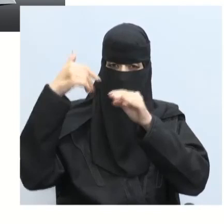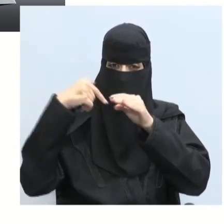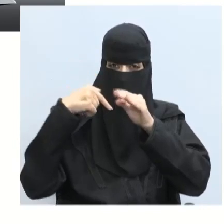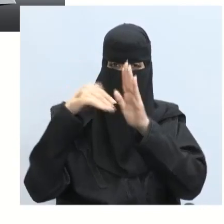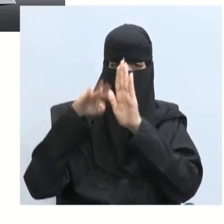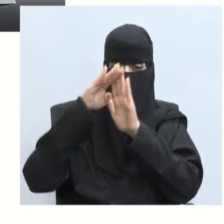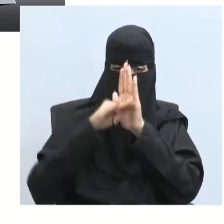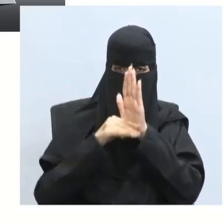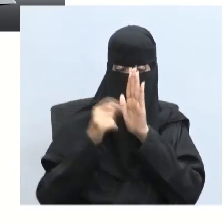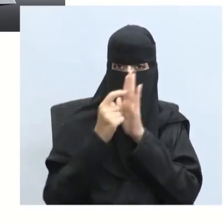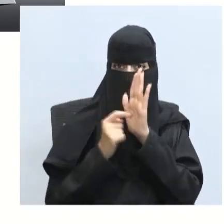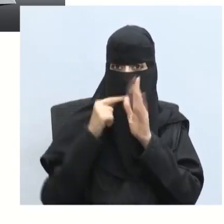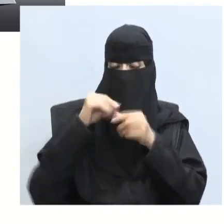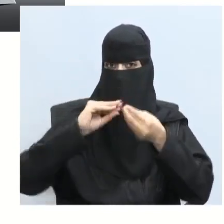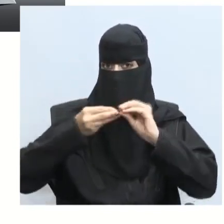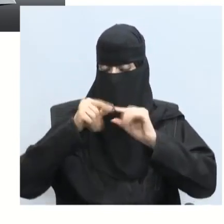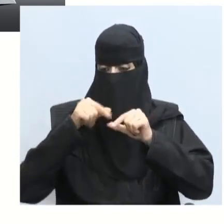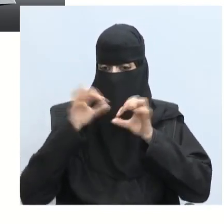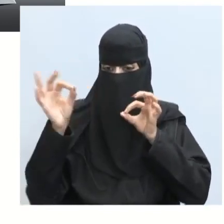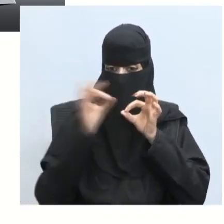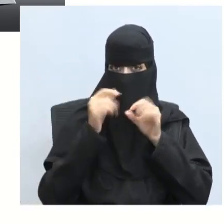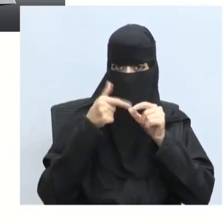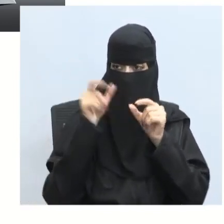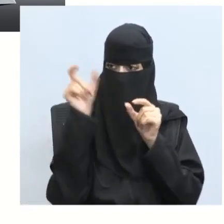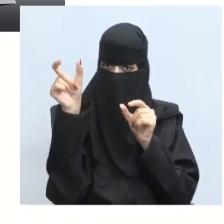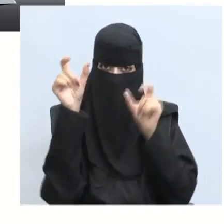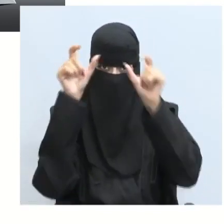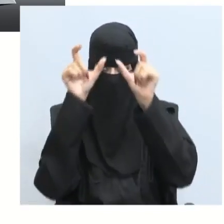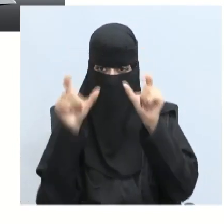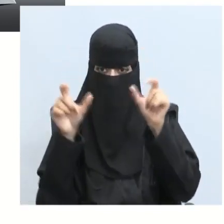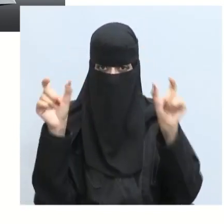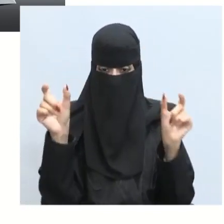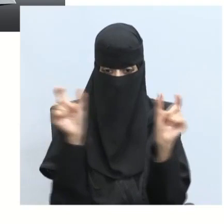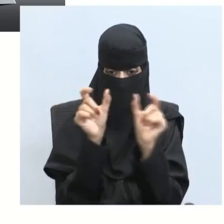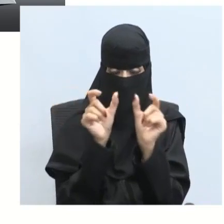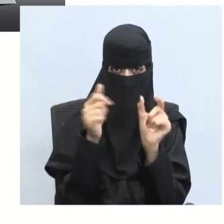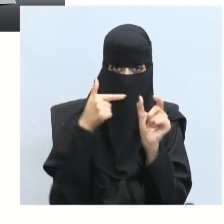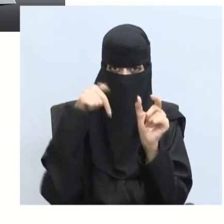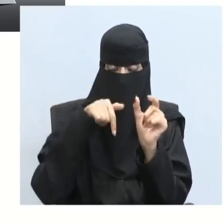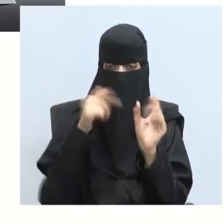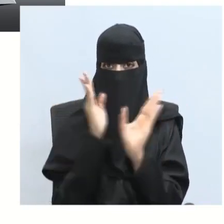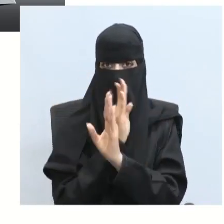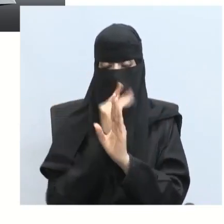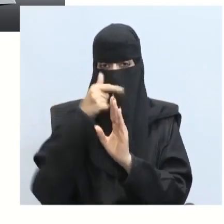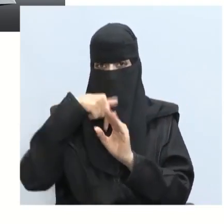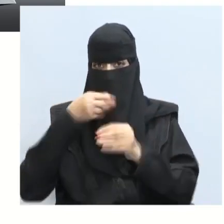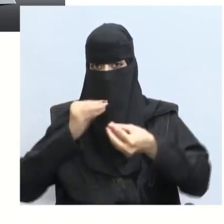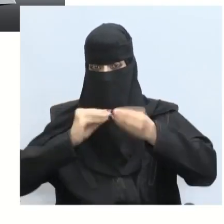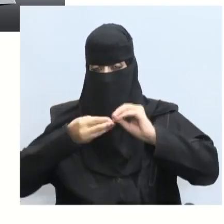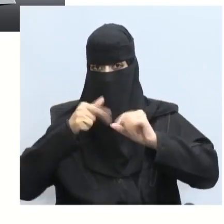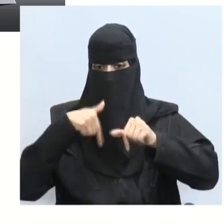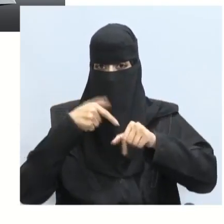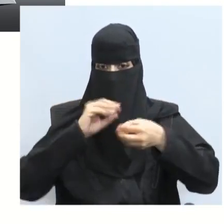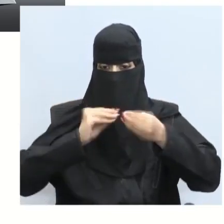للألوان وعند تقريب منشور زجاجي آخر أيضا ترجع الألوان مرة أخرى حيث